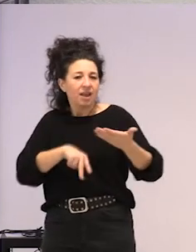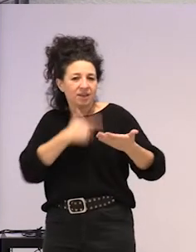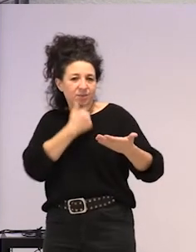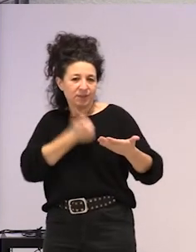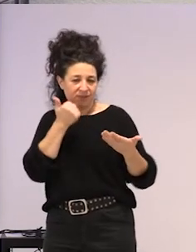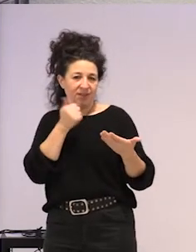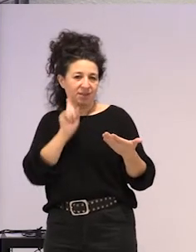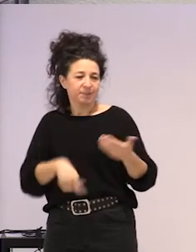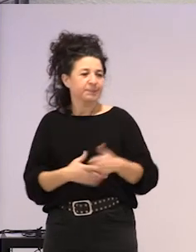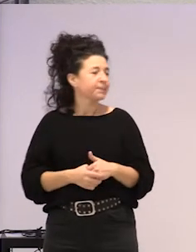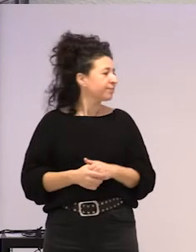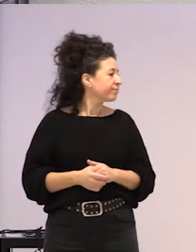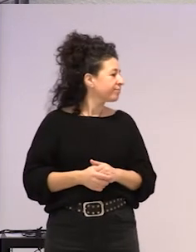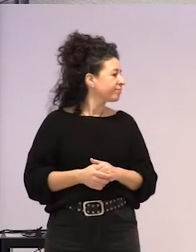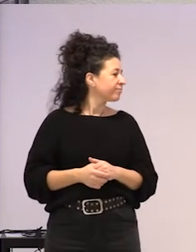formatu batean.